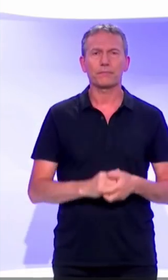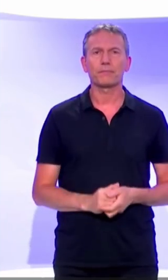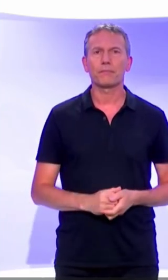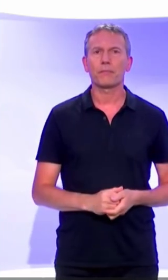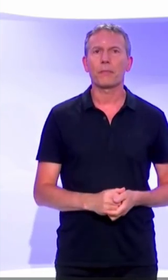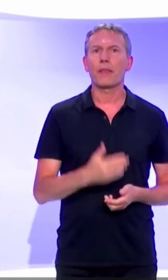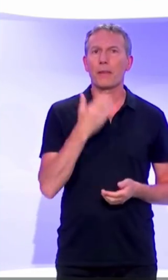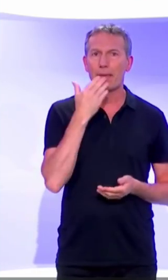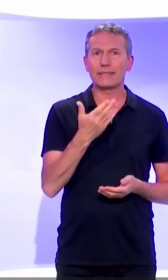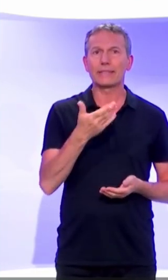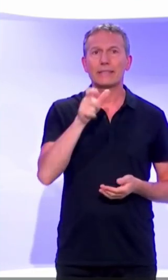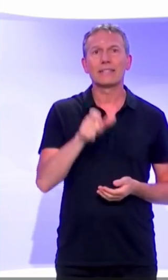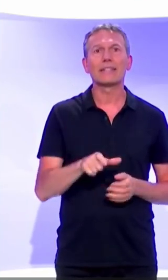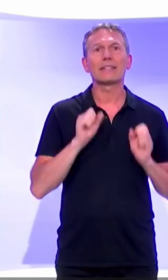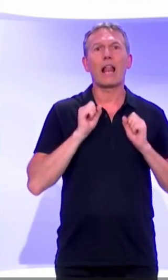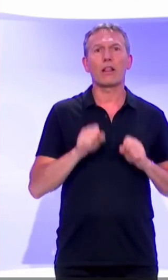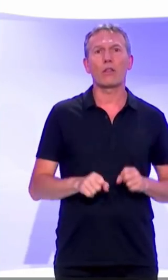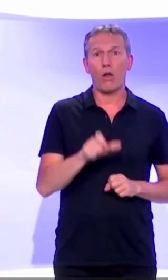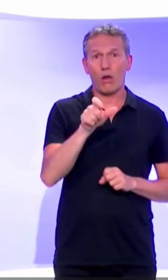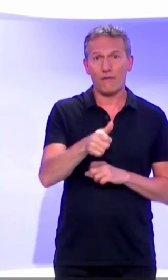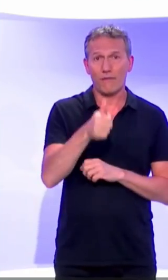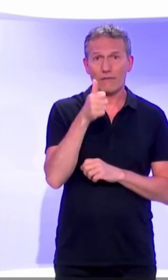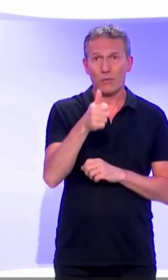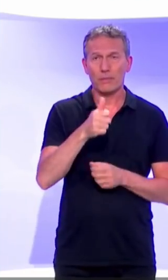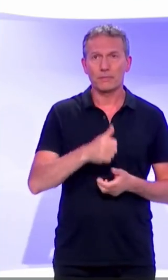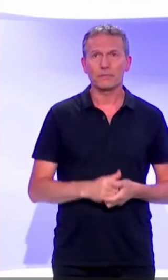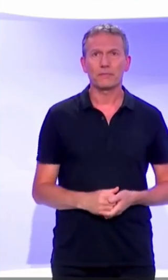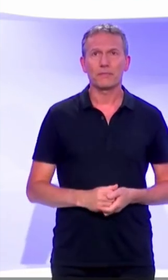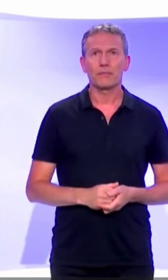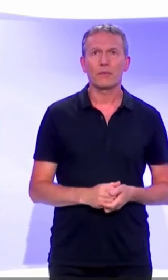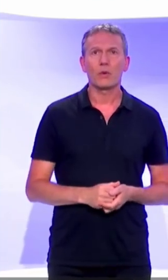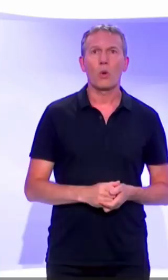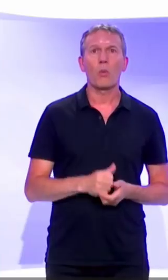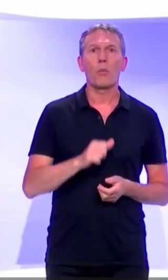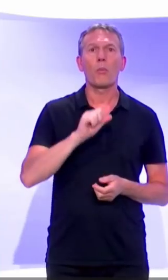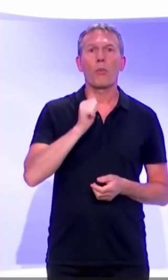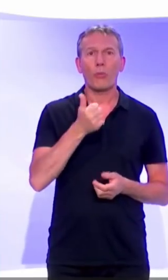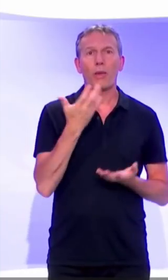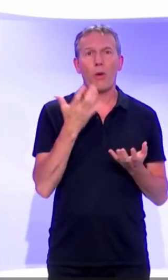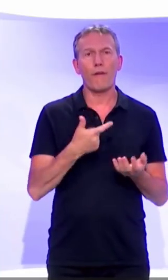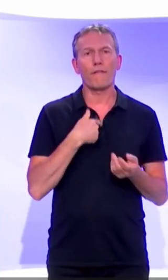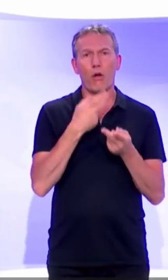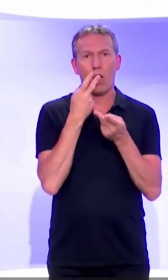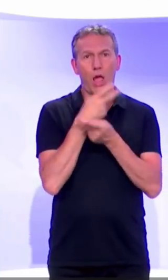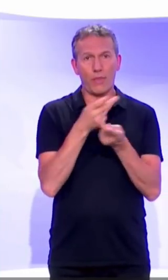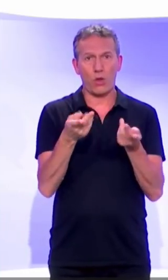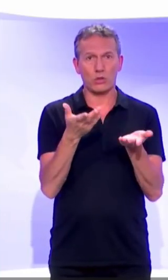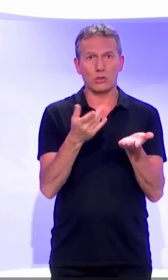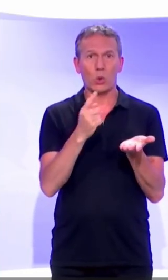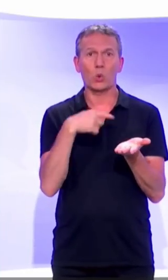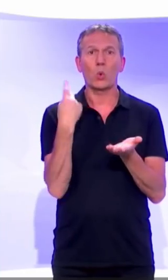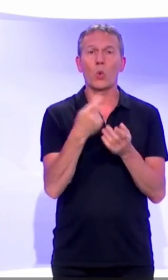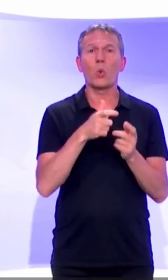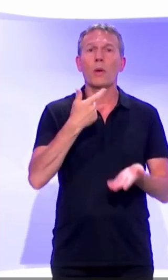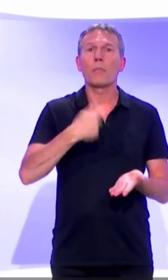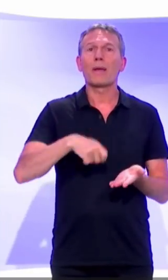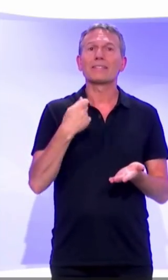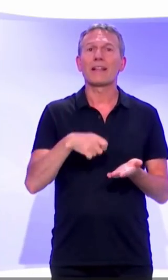la présidente, mesdames, messieurs les sénateurs, monsieur le sénateur Laurent. D'abord, je voudrais réaffirmer ce que j'ai indiqué à l'ensemble des présidents